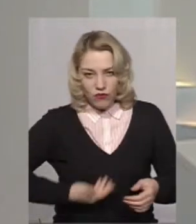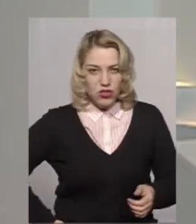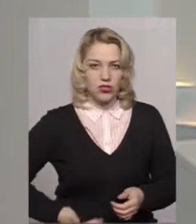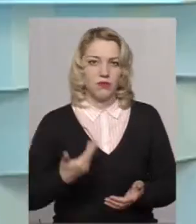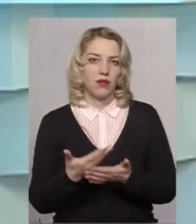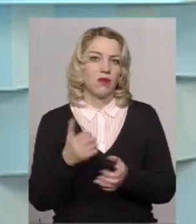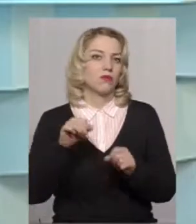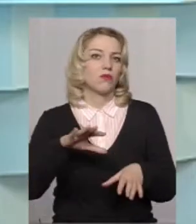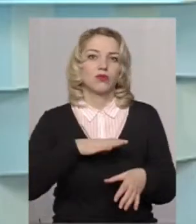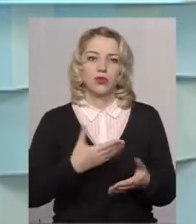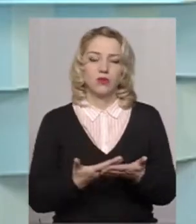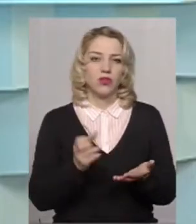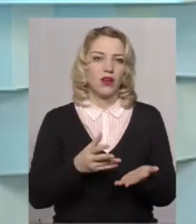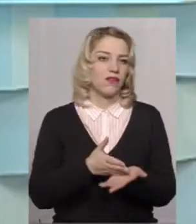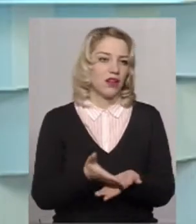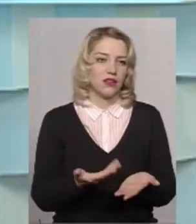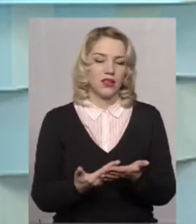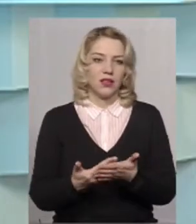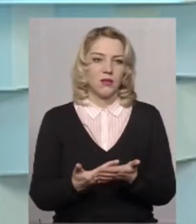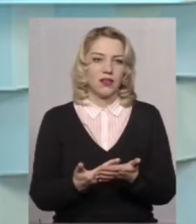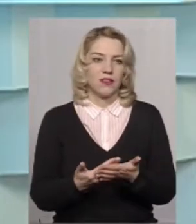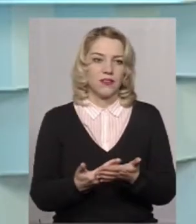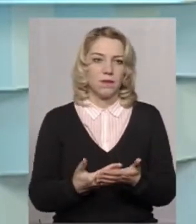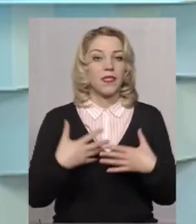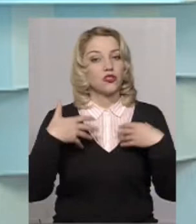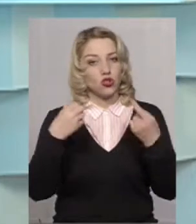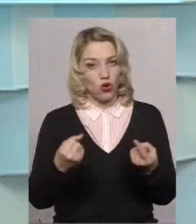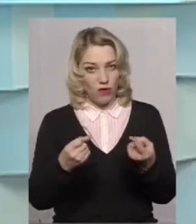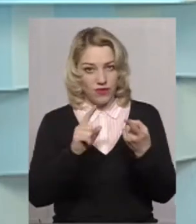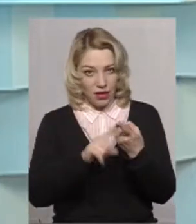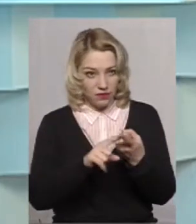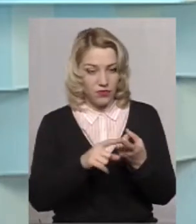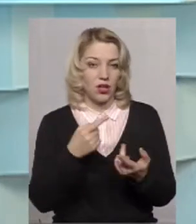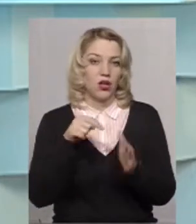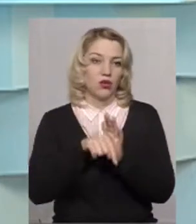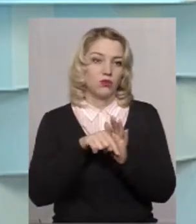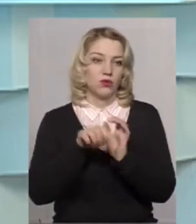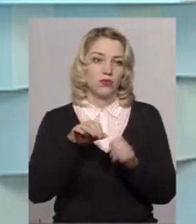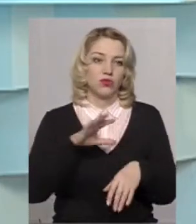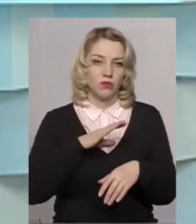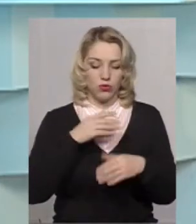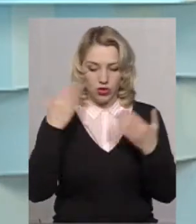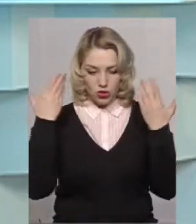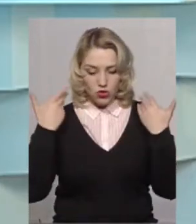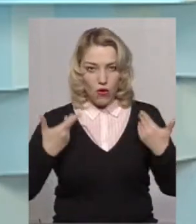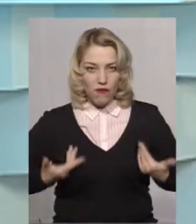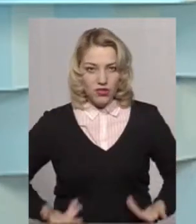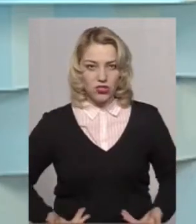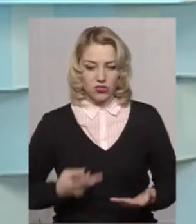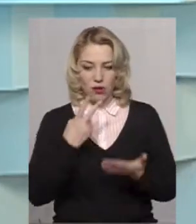ознаками. Це може бути як варіант здоров'я, тобто це може бути певні зовнішні